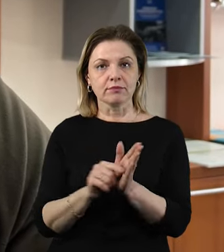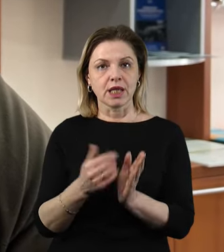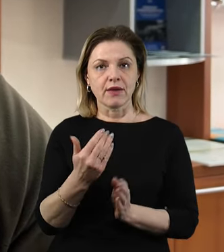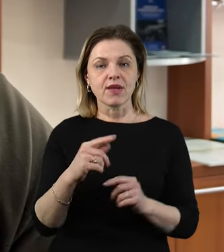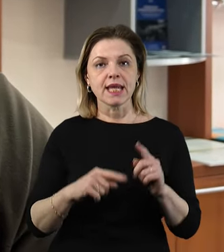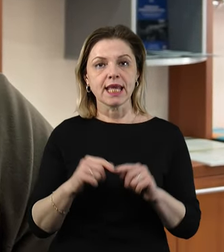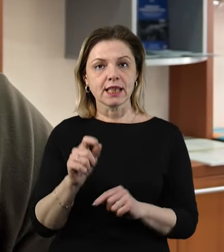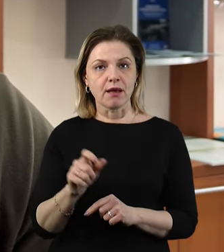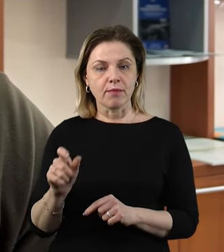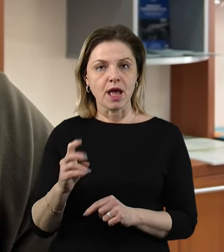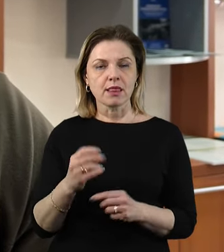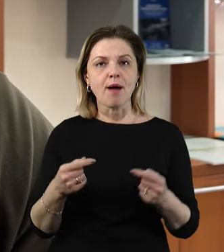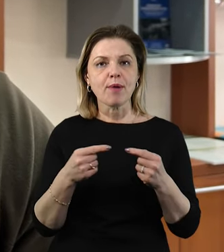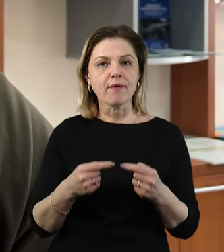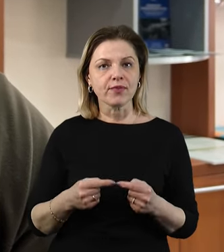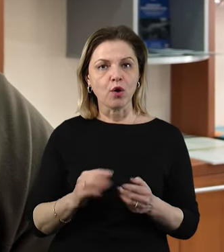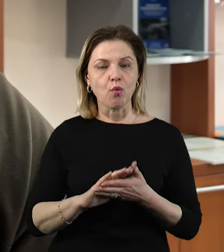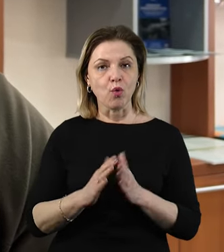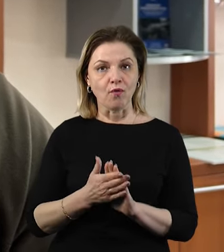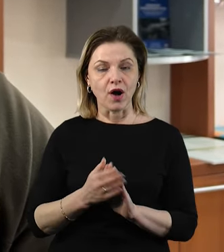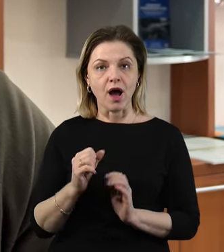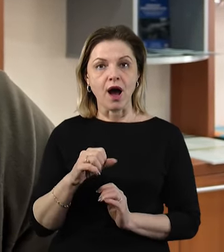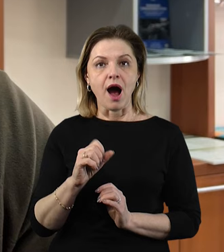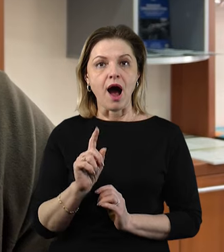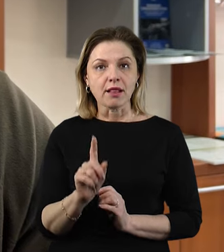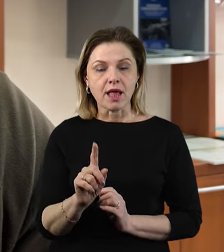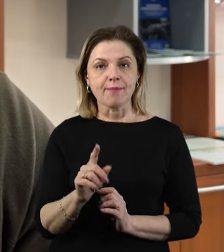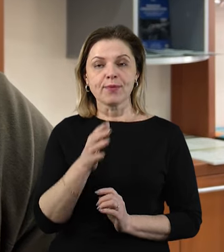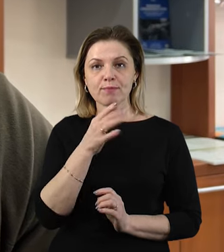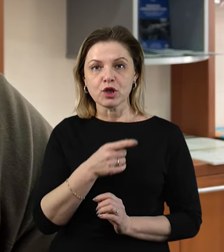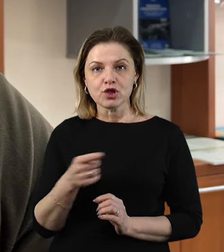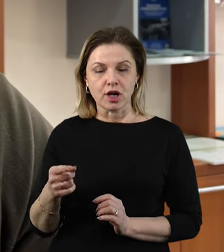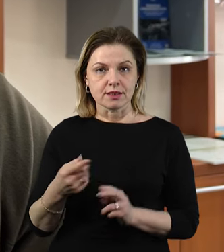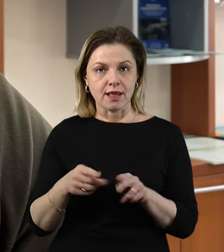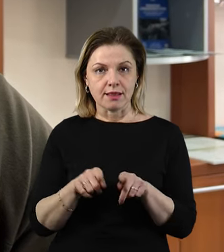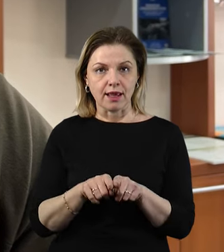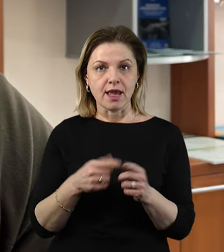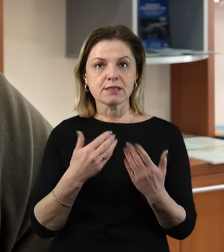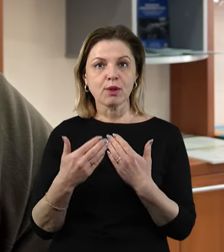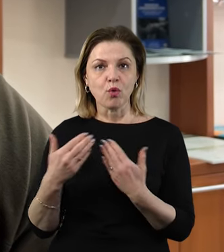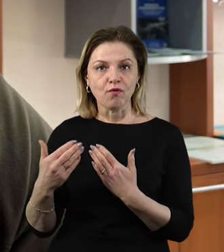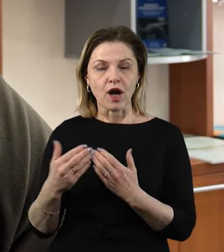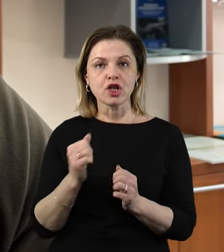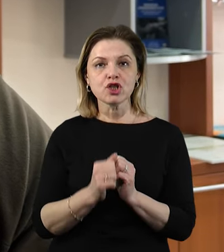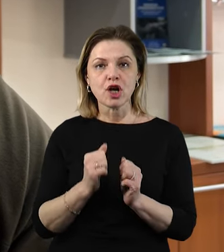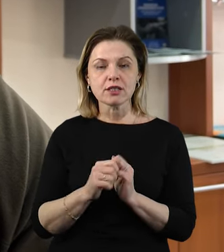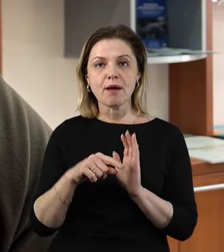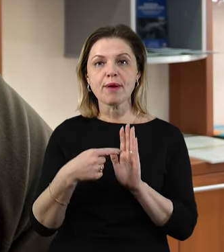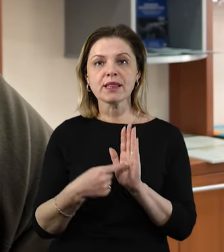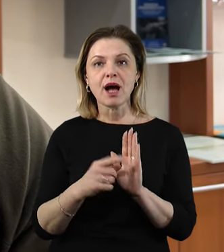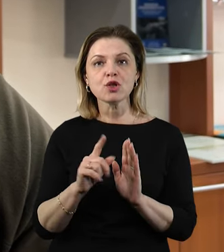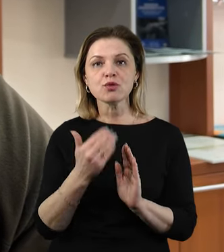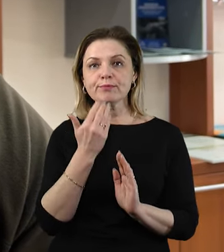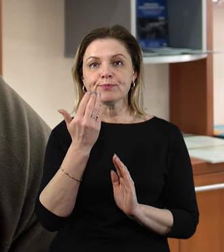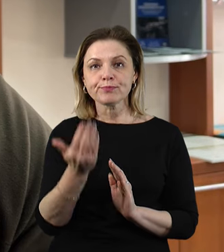на певних умовах. Але під час такого спілкування часто густо питання, яке задаються, вони